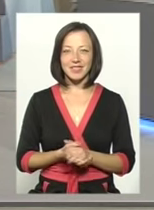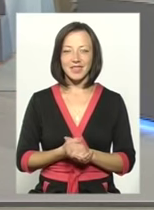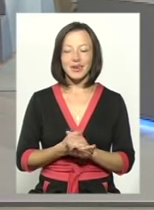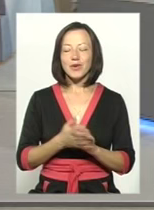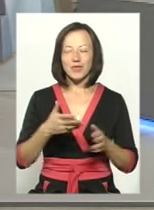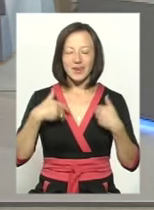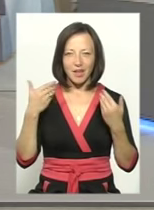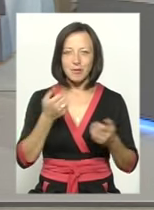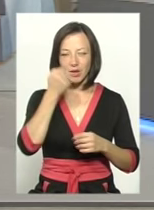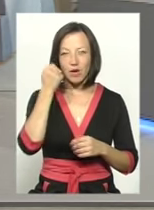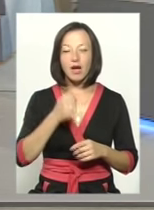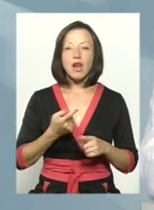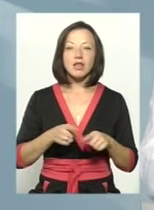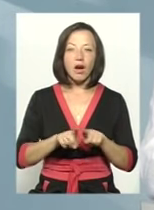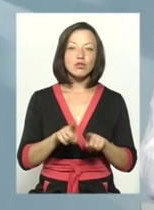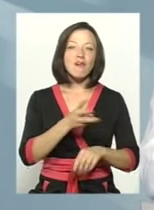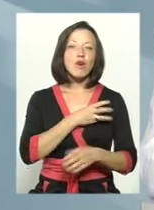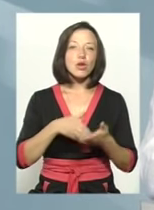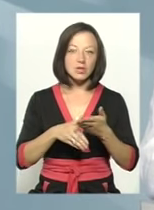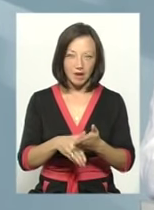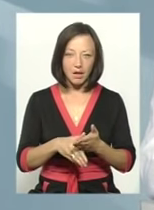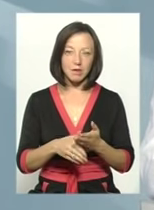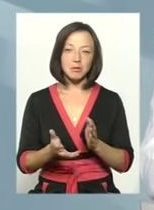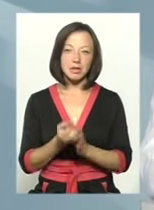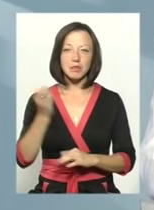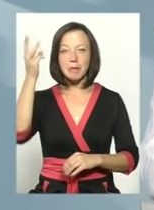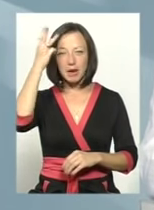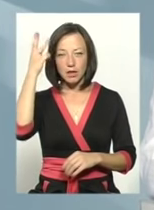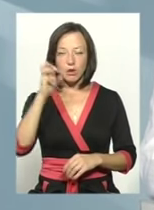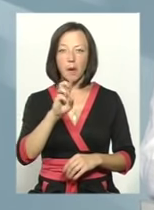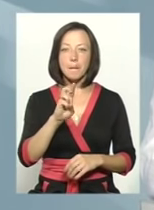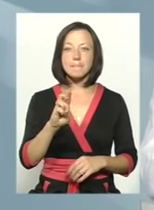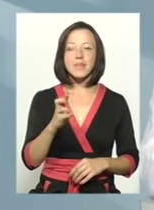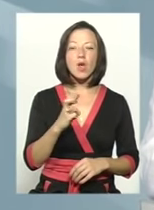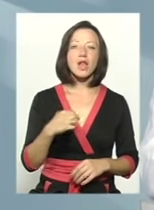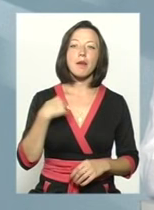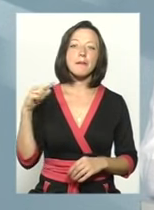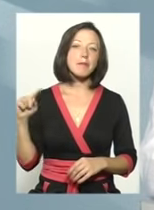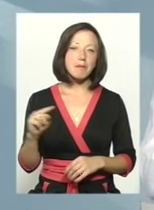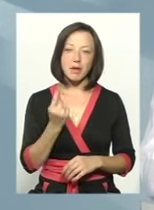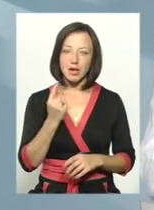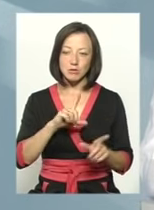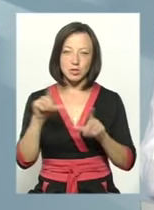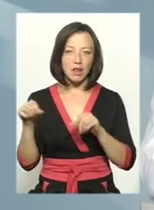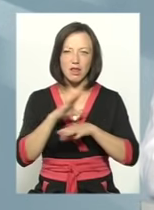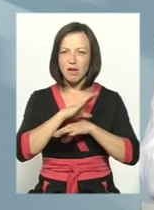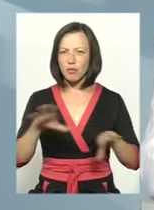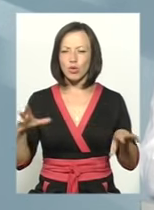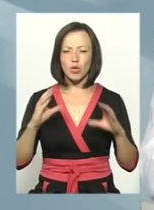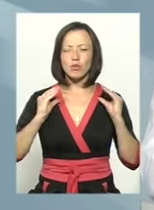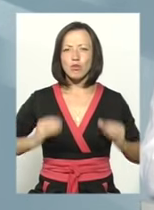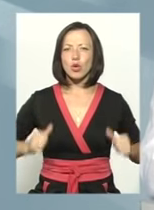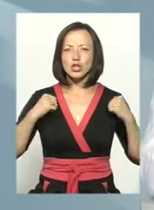Ну, і також волонтери нас підтримали, і з Смолницького, і з Білогір'я. Ми перші пішли, в нас не було на той час ні